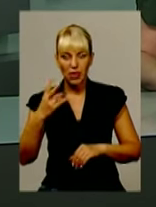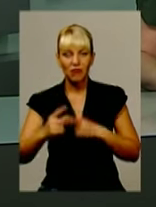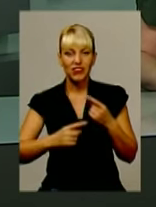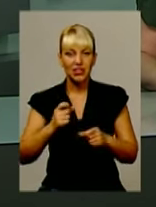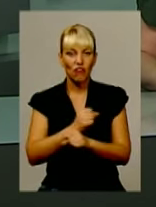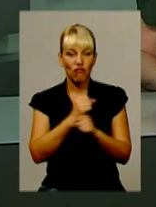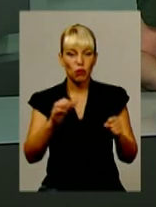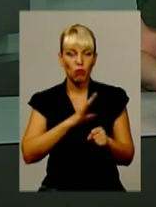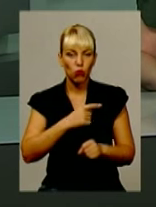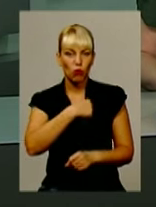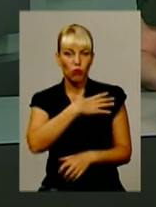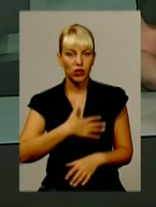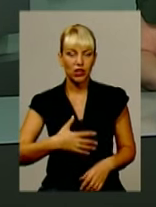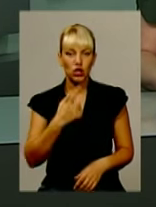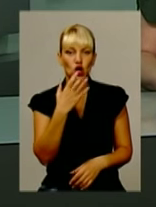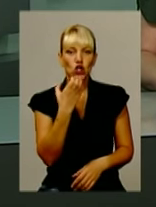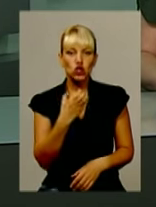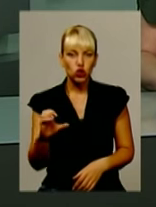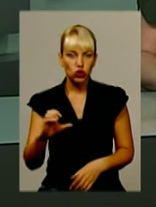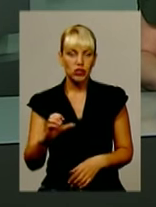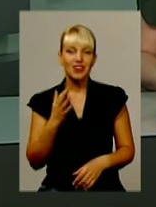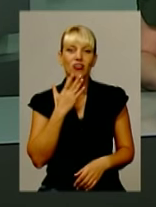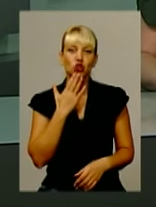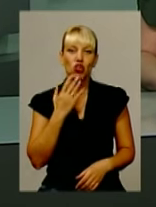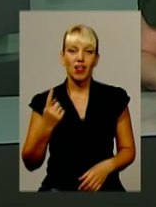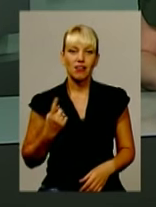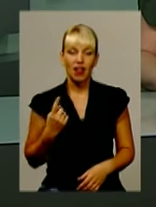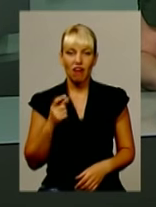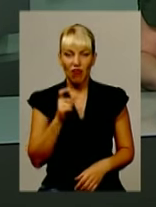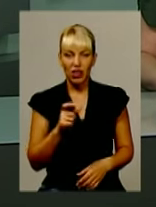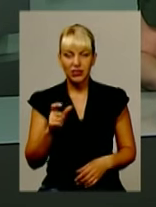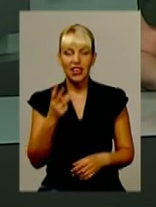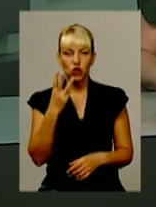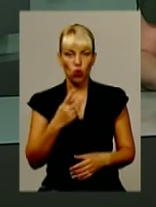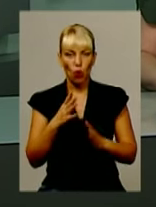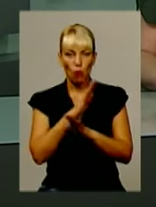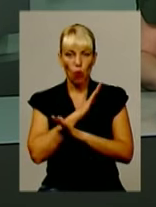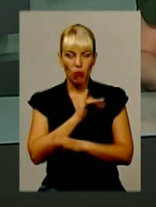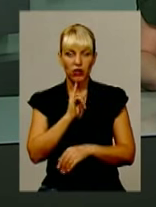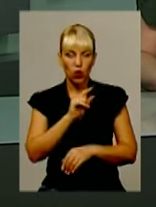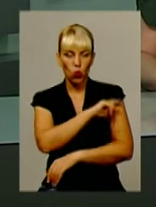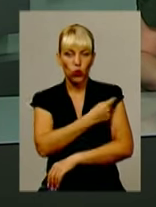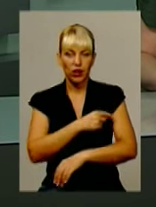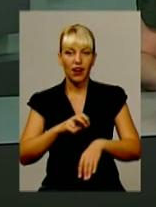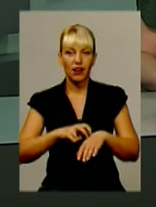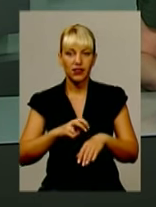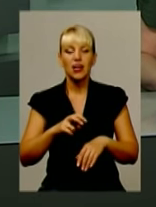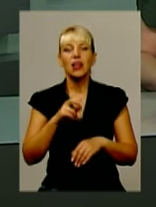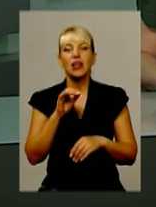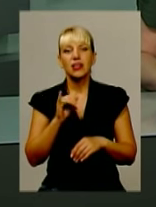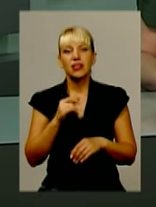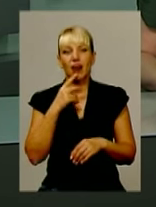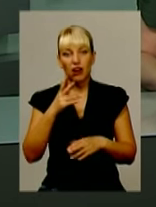поранено понад сотню нацгвардійців. Троє з них померли в лікарні. Як оприлюднили згодом, гранату у правоохоронців кинув